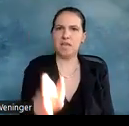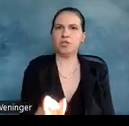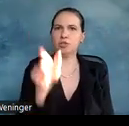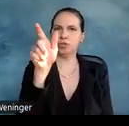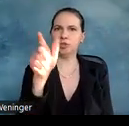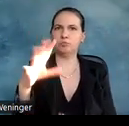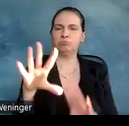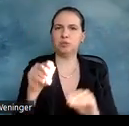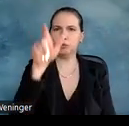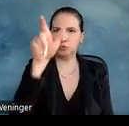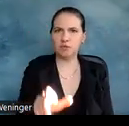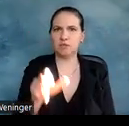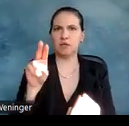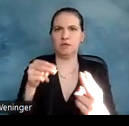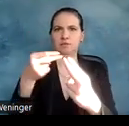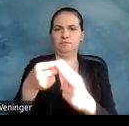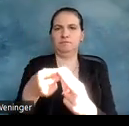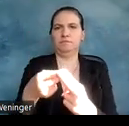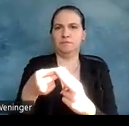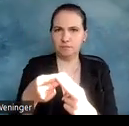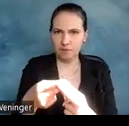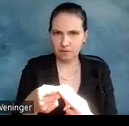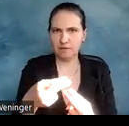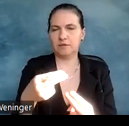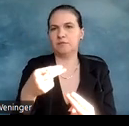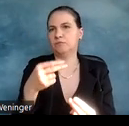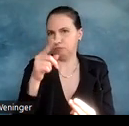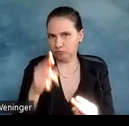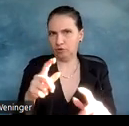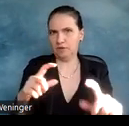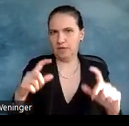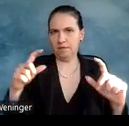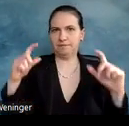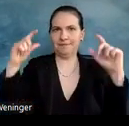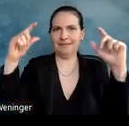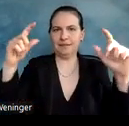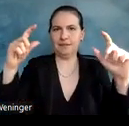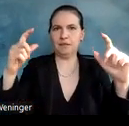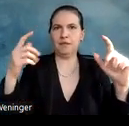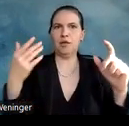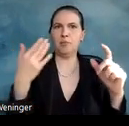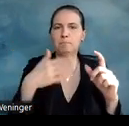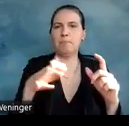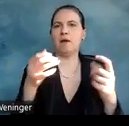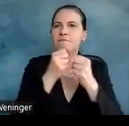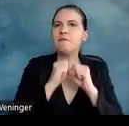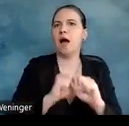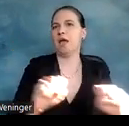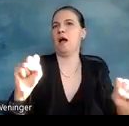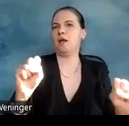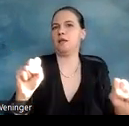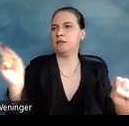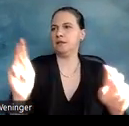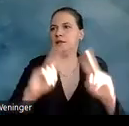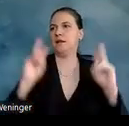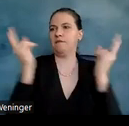nutzerzentrierte Bausteine hervorzuheben, mit dem wir mehr Freiheitsgraden in digitalen Welten erreichen können